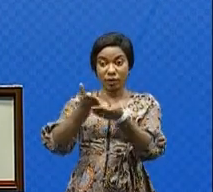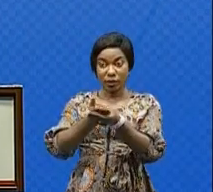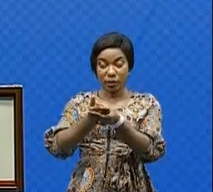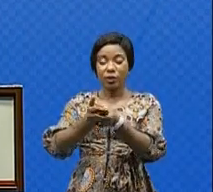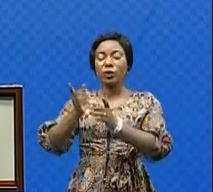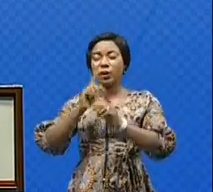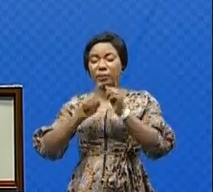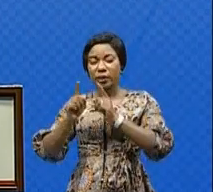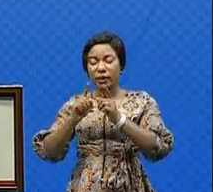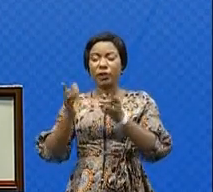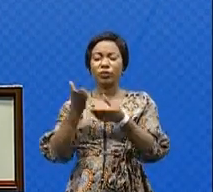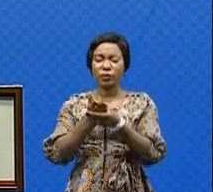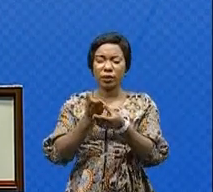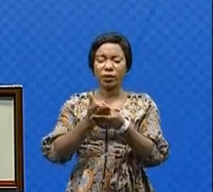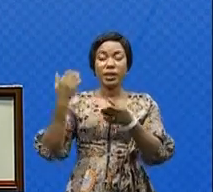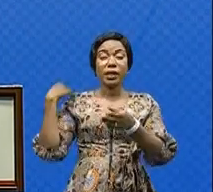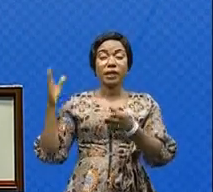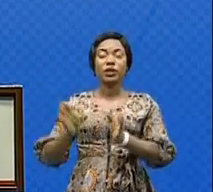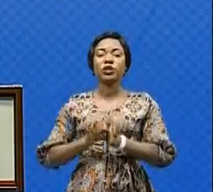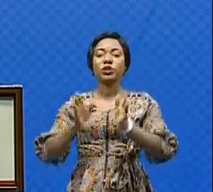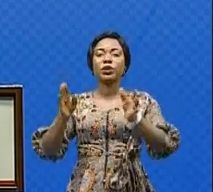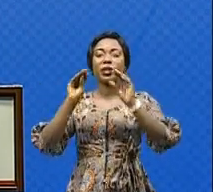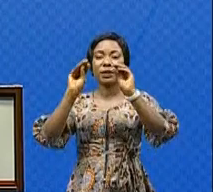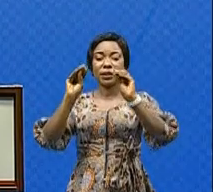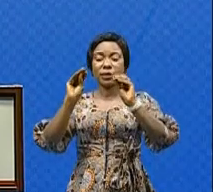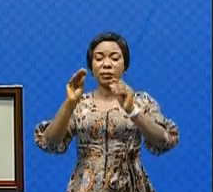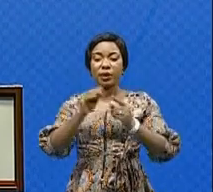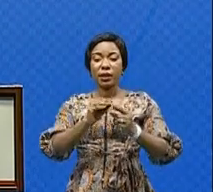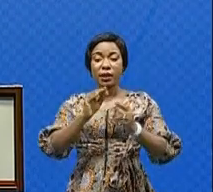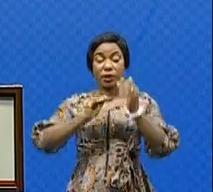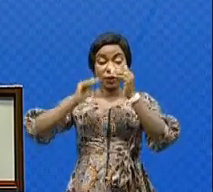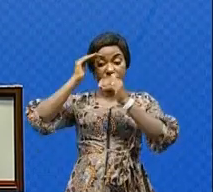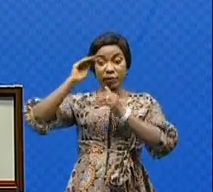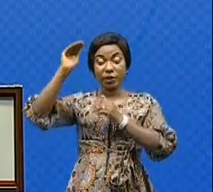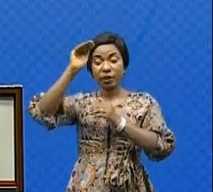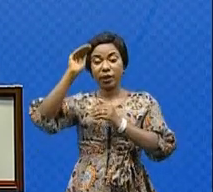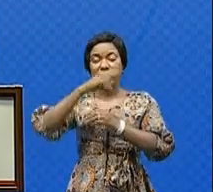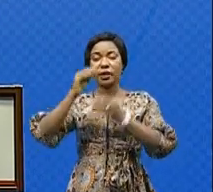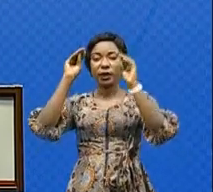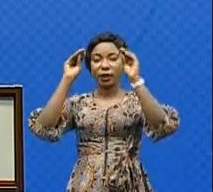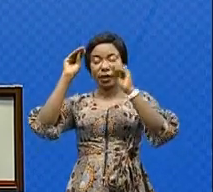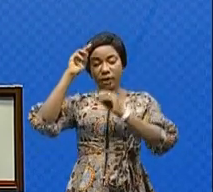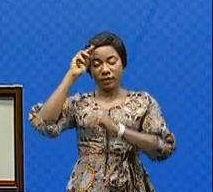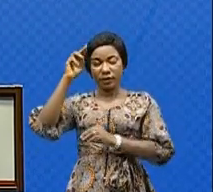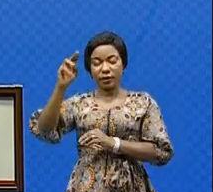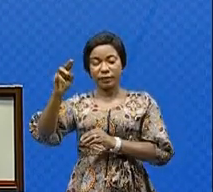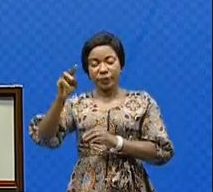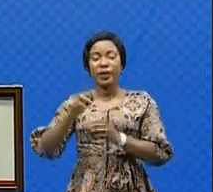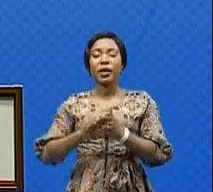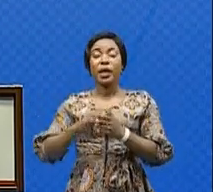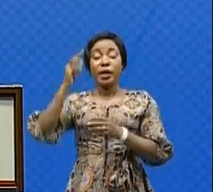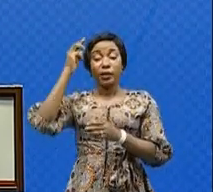relatif aux résolutions des États généraux de l'enseignement supérieur et universitaire. Le ministre de l'enseignement supérieur et